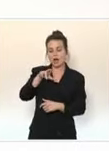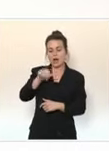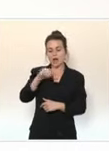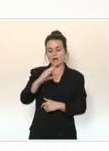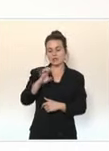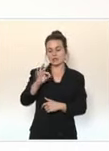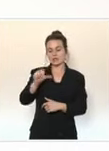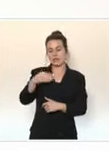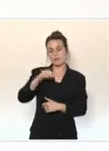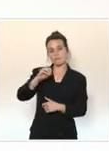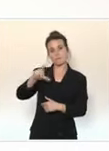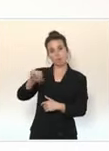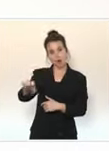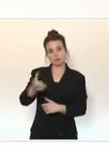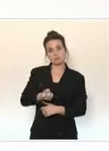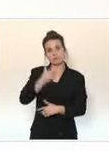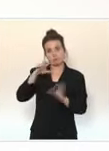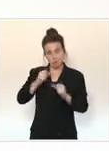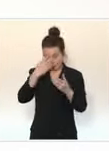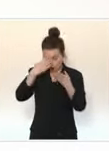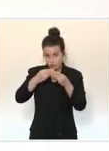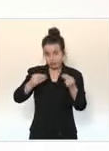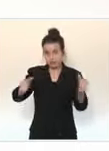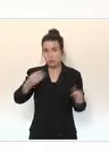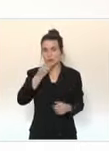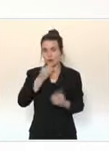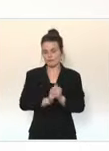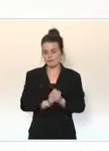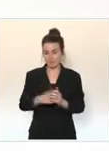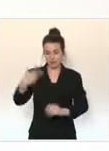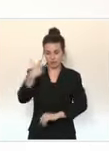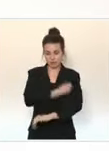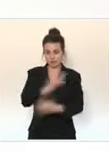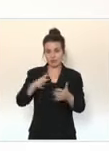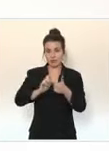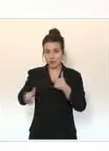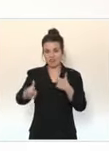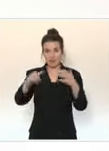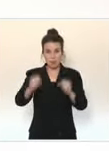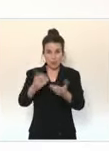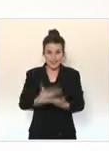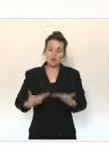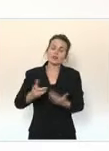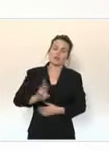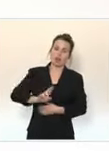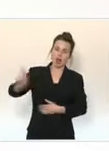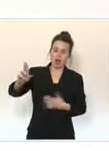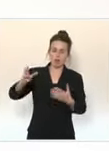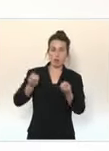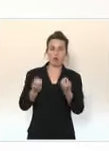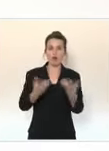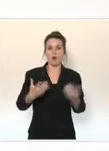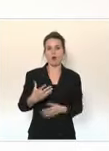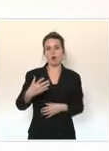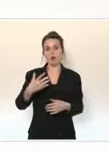Dans de très rares cas, il peut provoquer des thromboses, c'est-à-dire la formation de petits caillots qui peuvent aller boucher des veines, qui